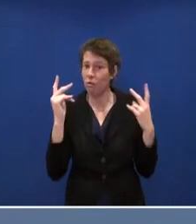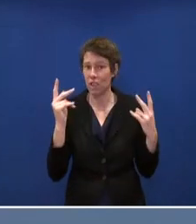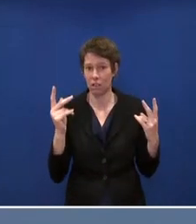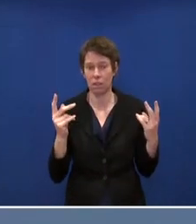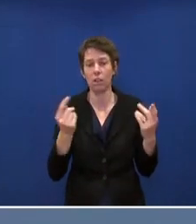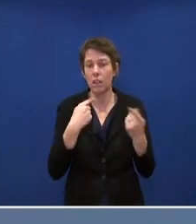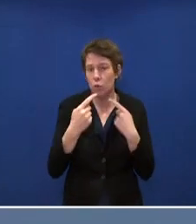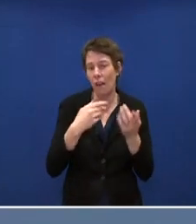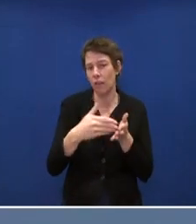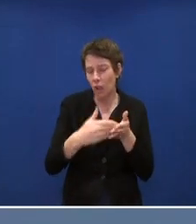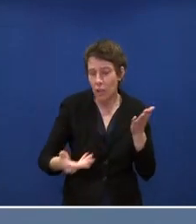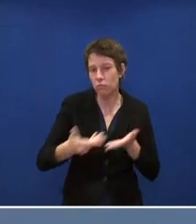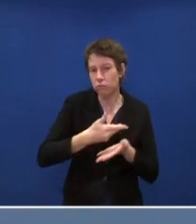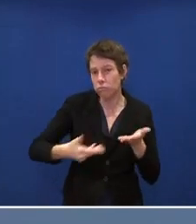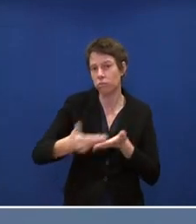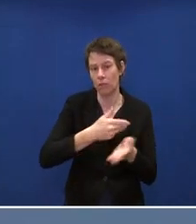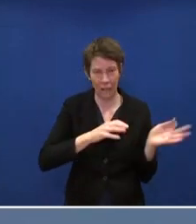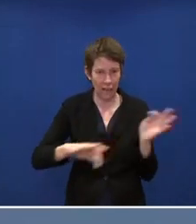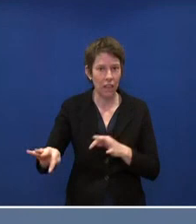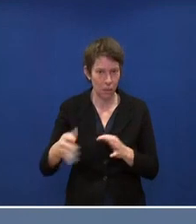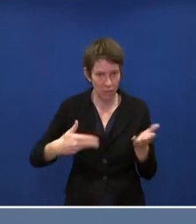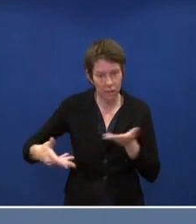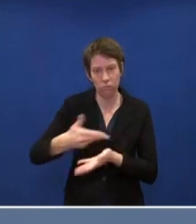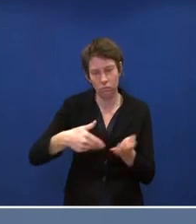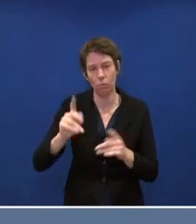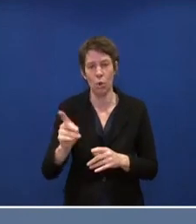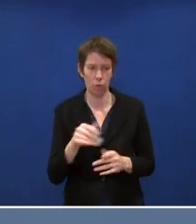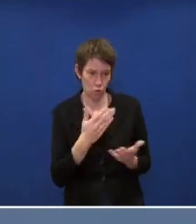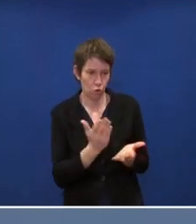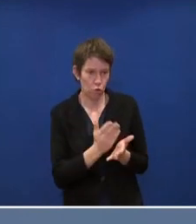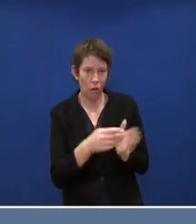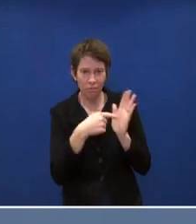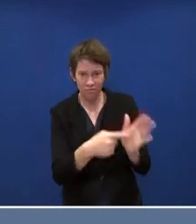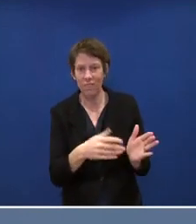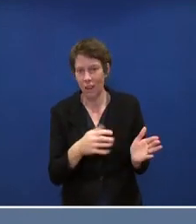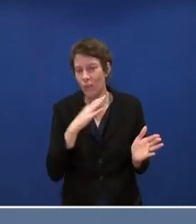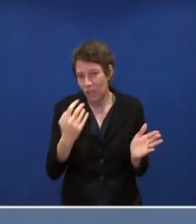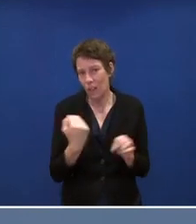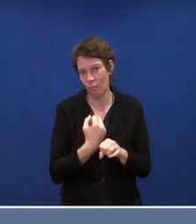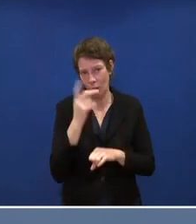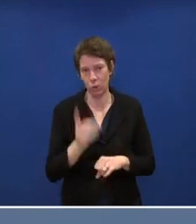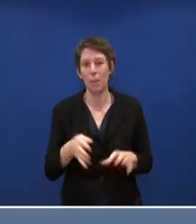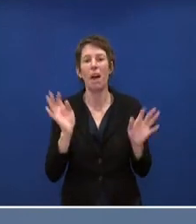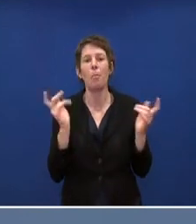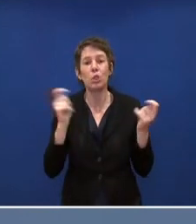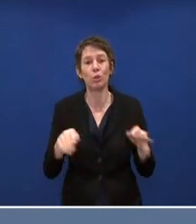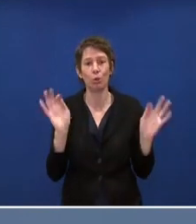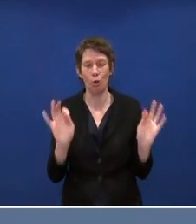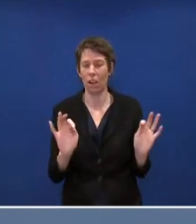Gespräch zu bleiben. Und wie ich auch vorgetragen habe, gibt es da noch viel zu tun. Konkrete Beschlüsse sind da jetzt nicht gefallen.